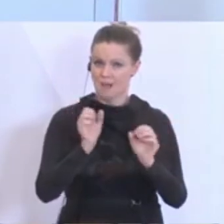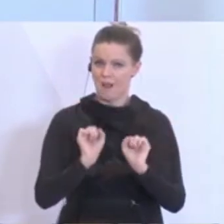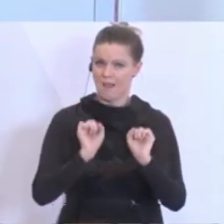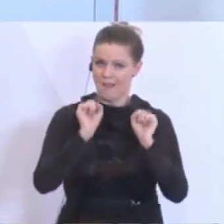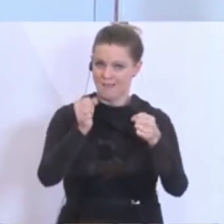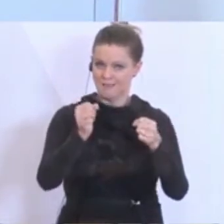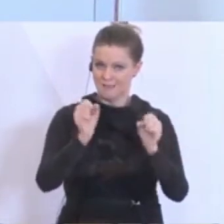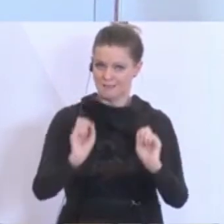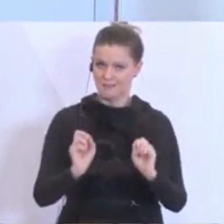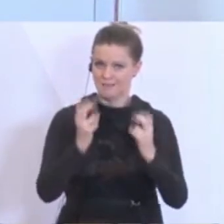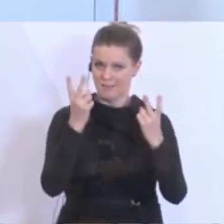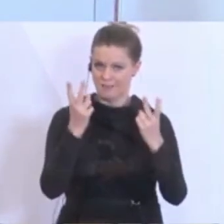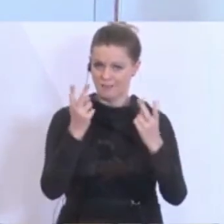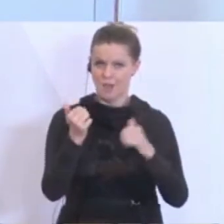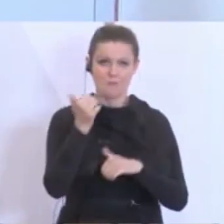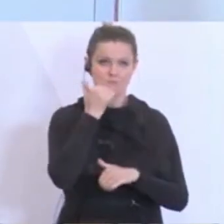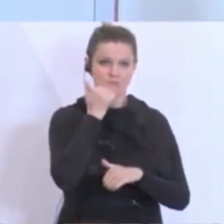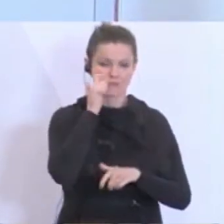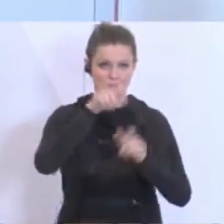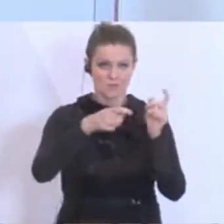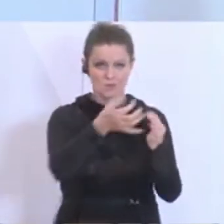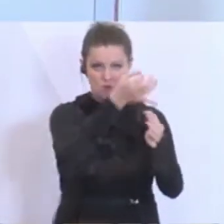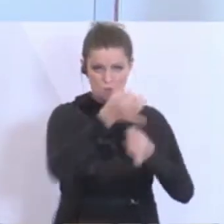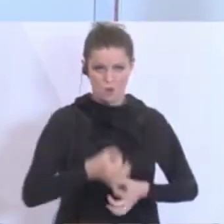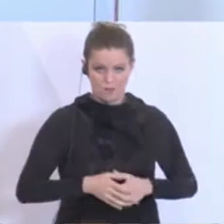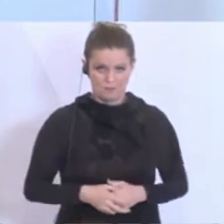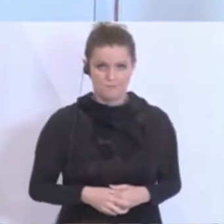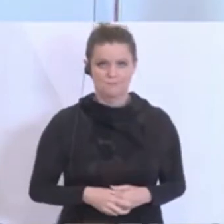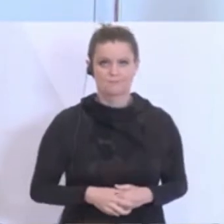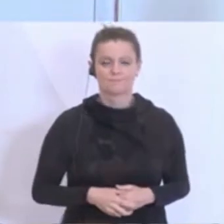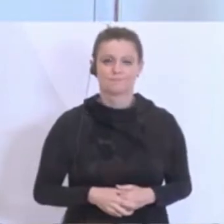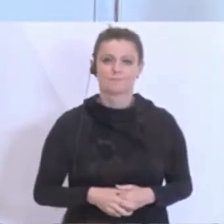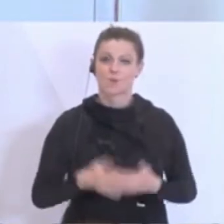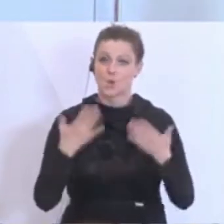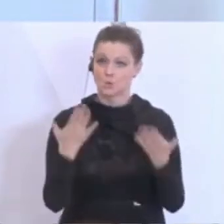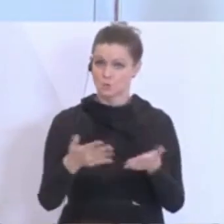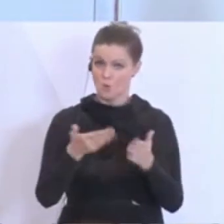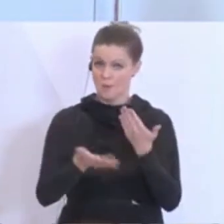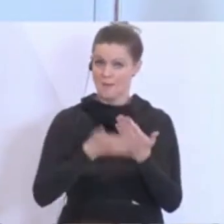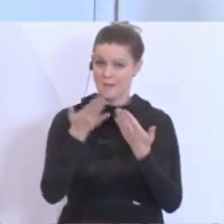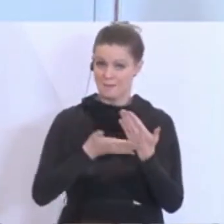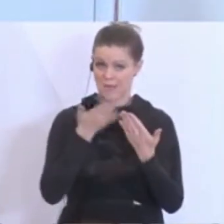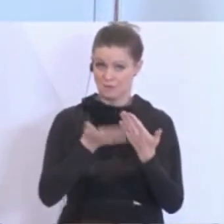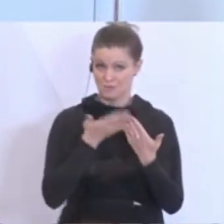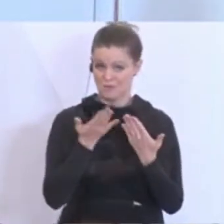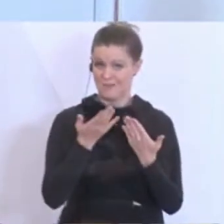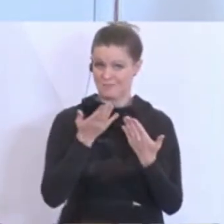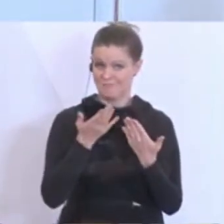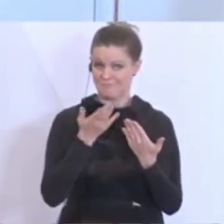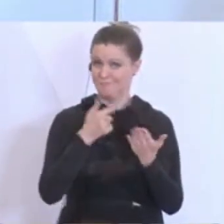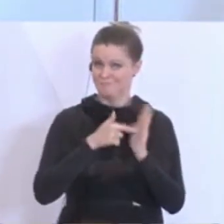aus Moskau. Anhand dieser Beispiele zeigt sich, wir sind